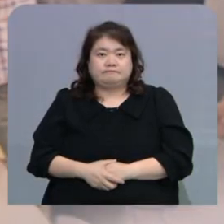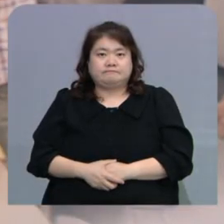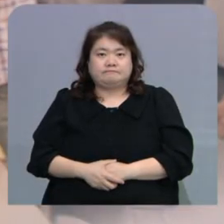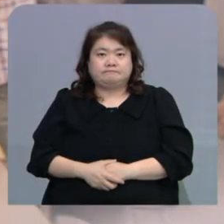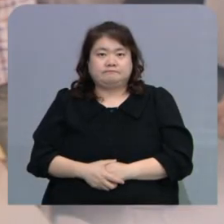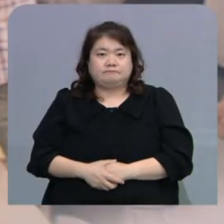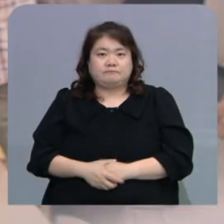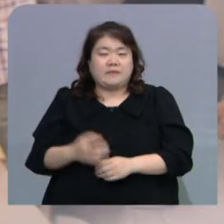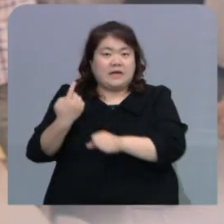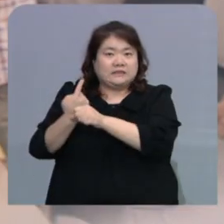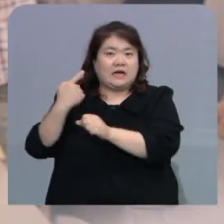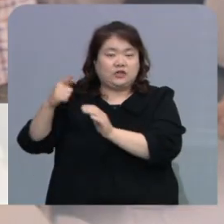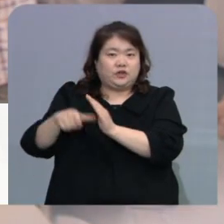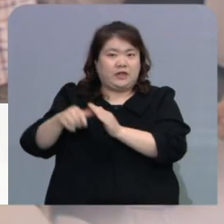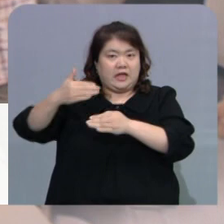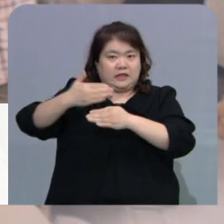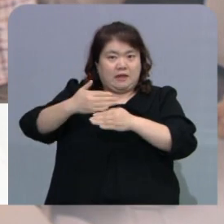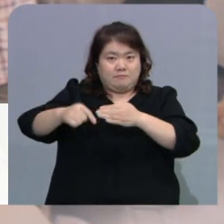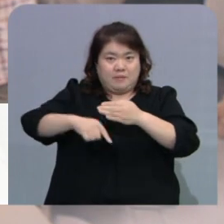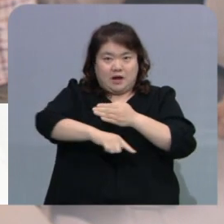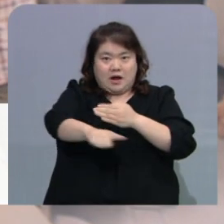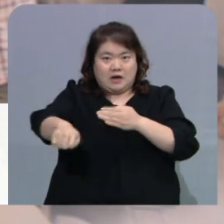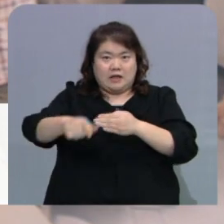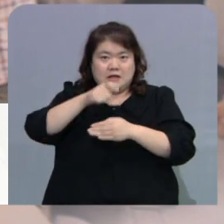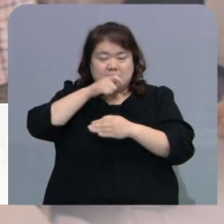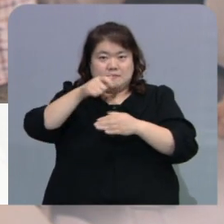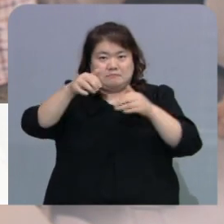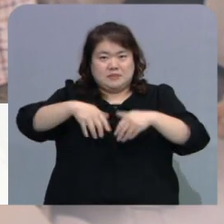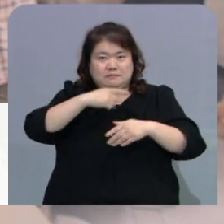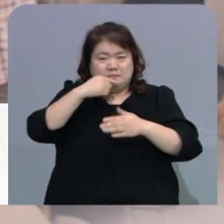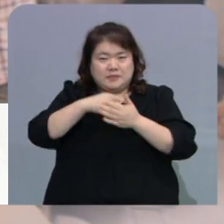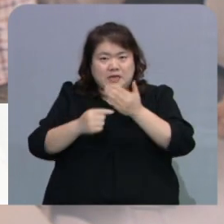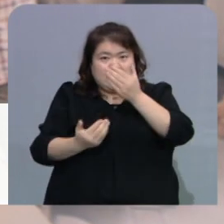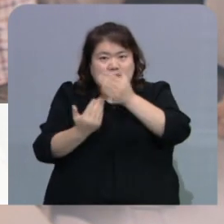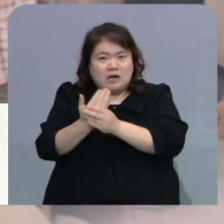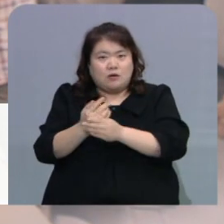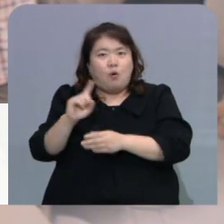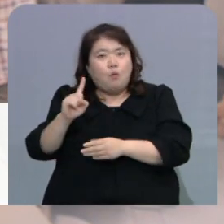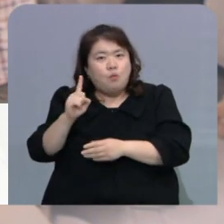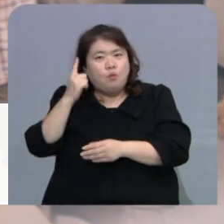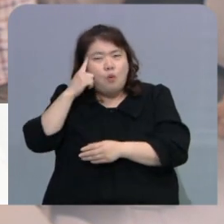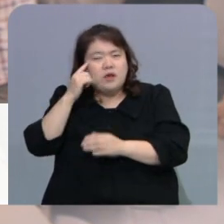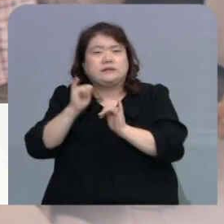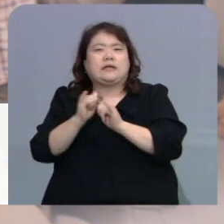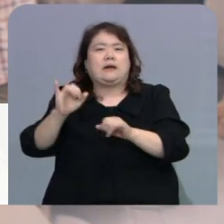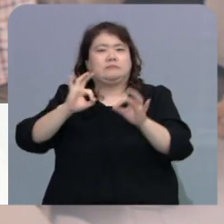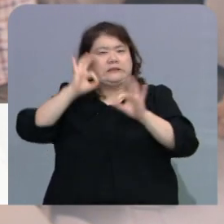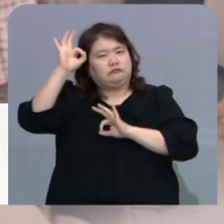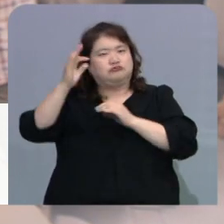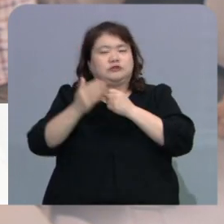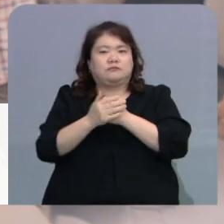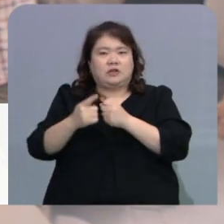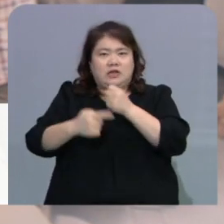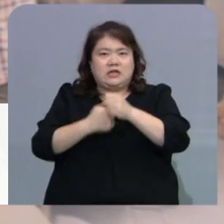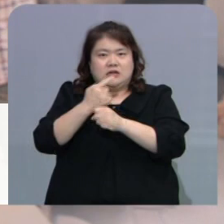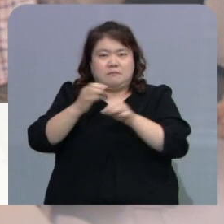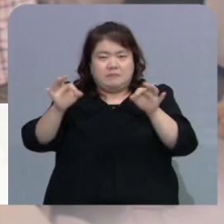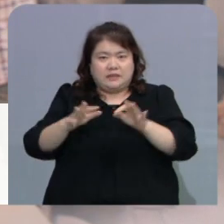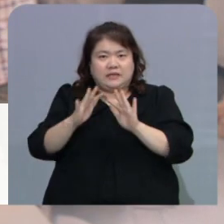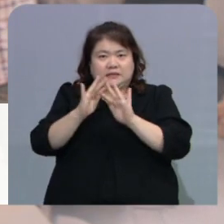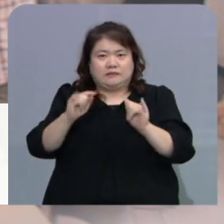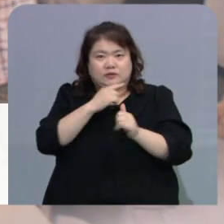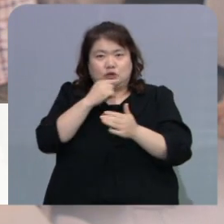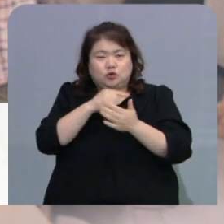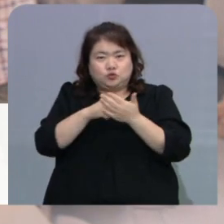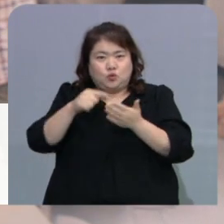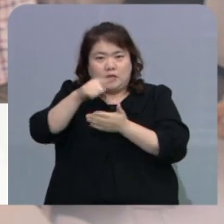지난해 댐 하류에서 난 홍수 원인이 사실상 인재로 밝혀지면서 1년 만에 주민들이 손해배상